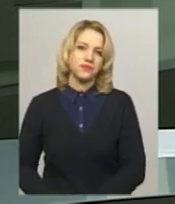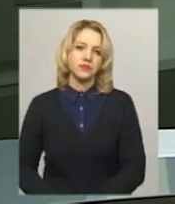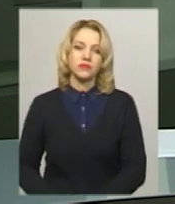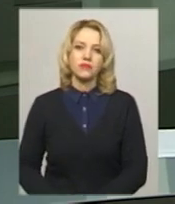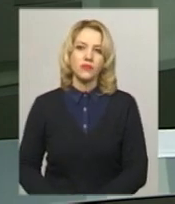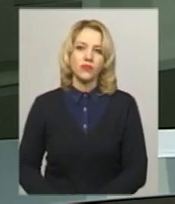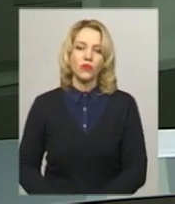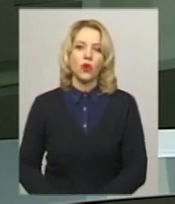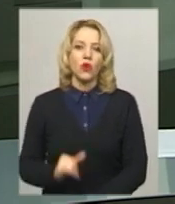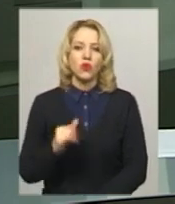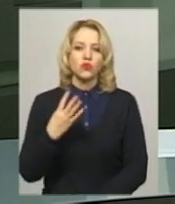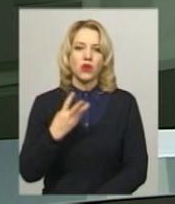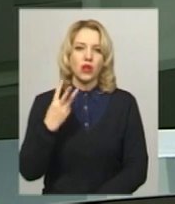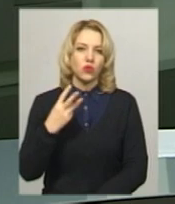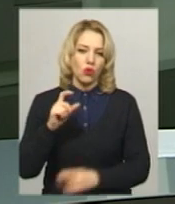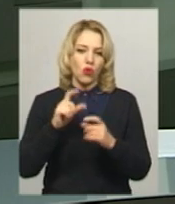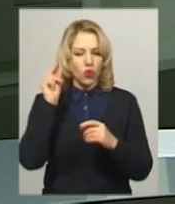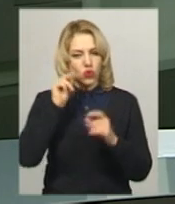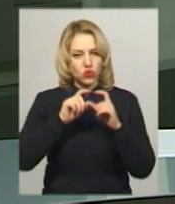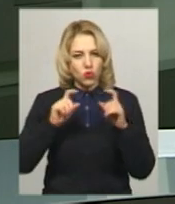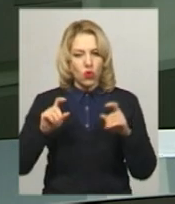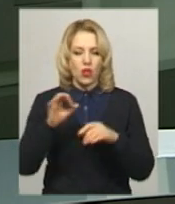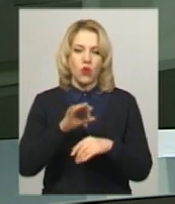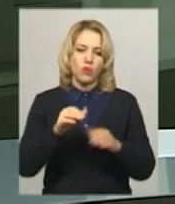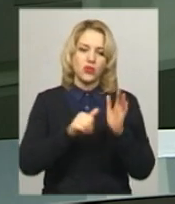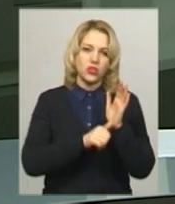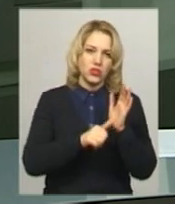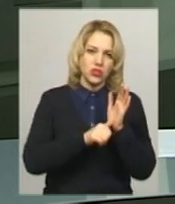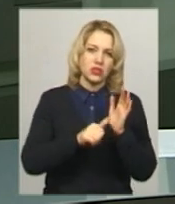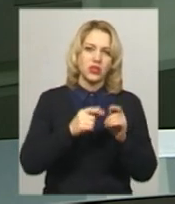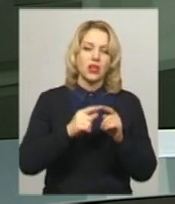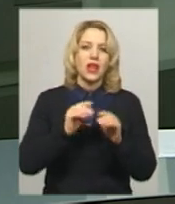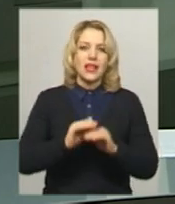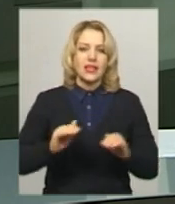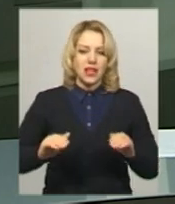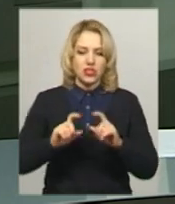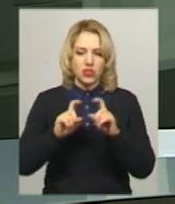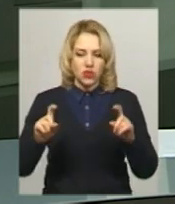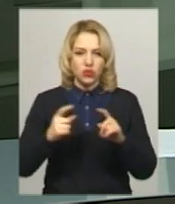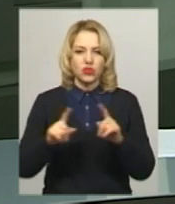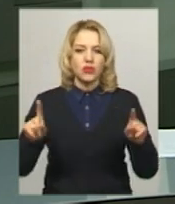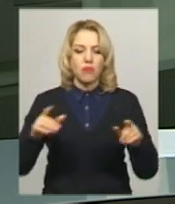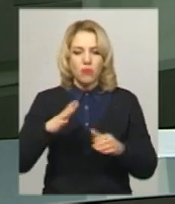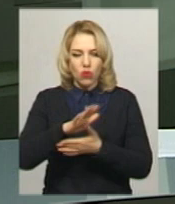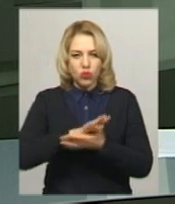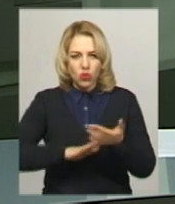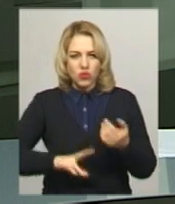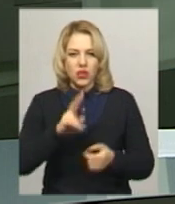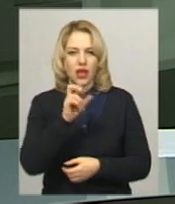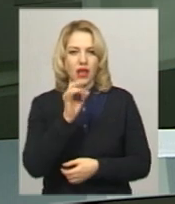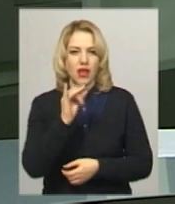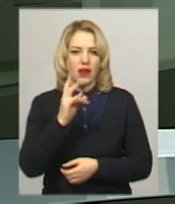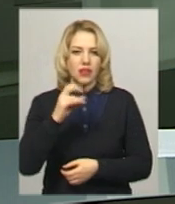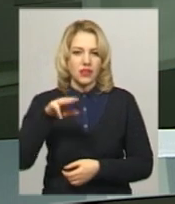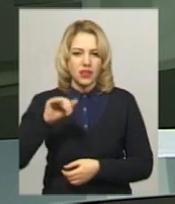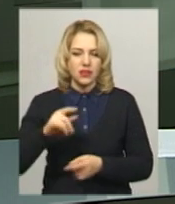У 43 школах області та 6 дитячих садочках продовжили вимушені канікули у зв'язку з грипом та грві. Про це